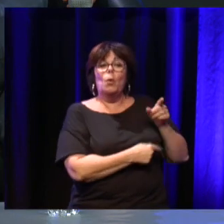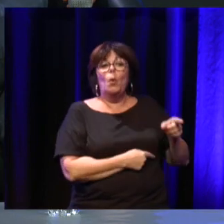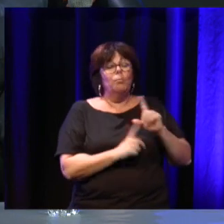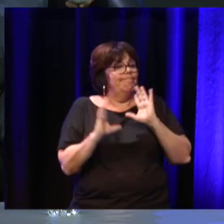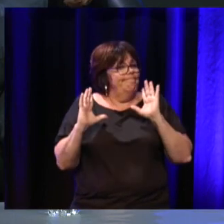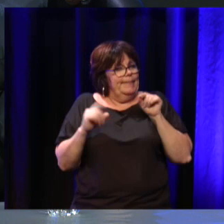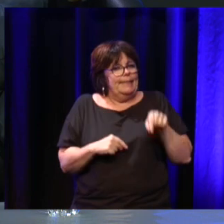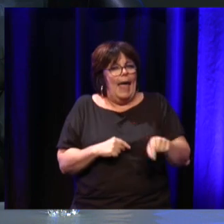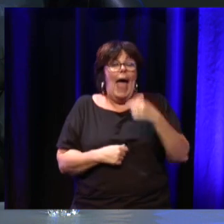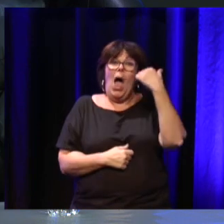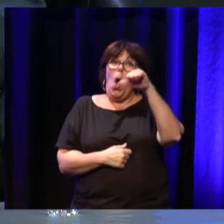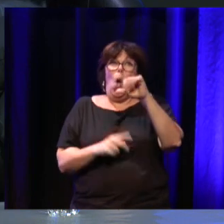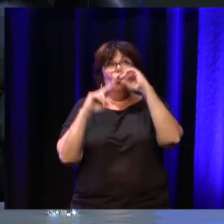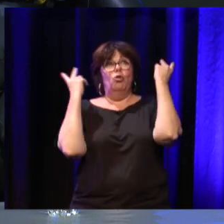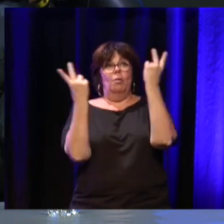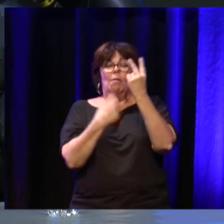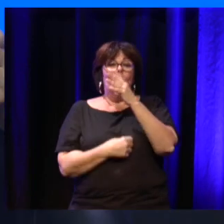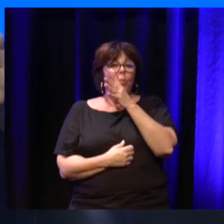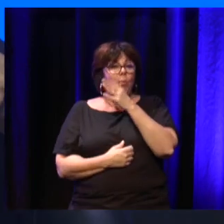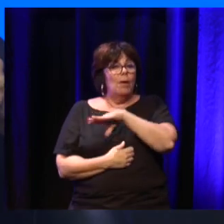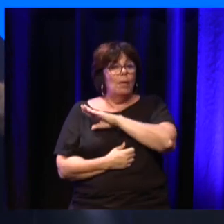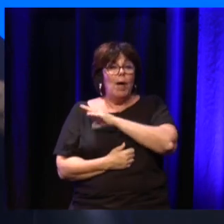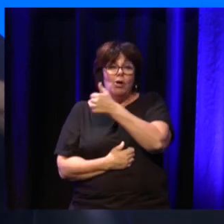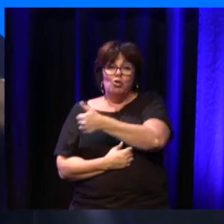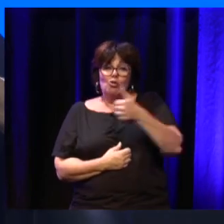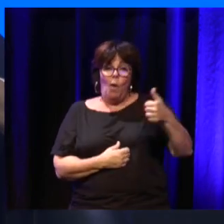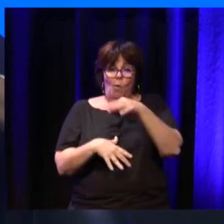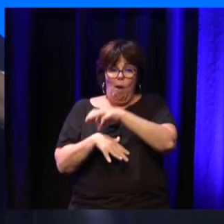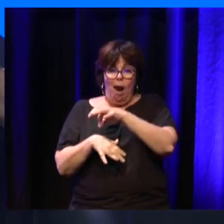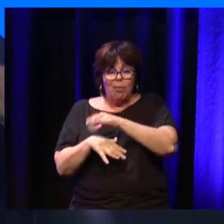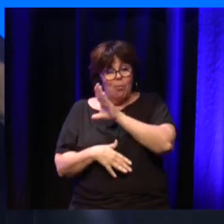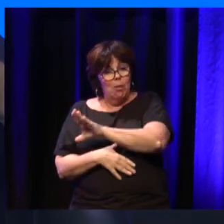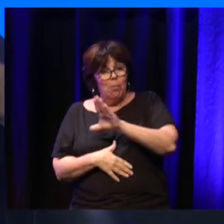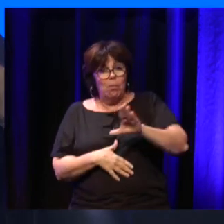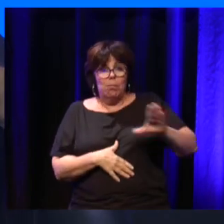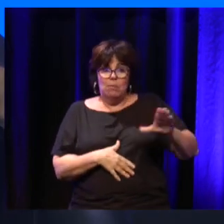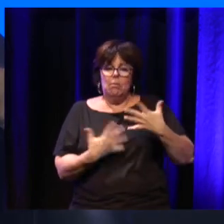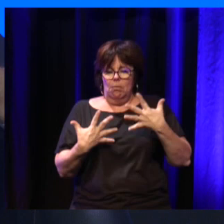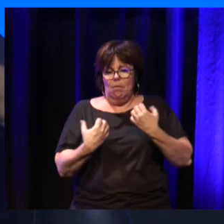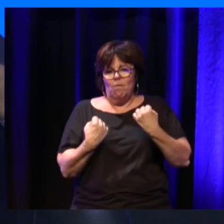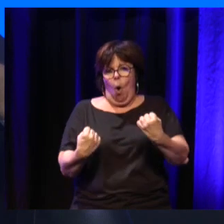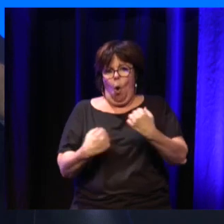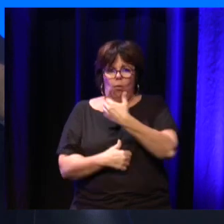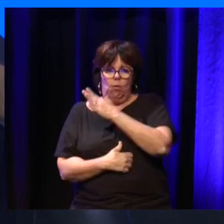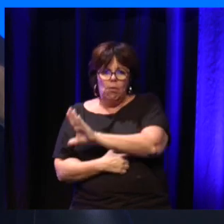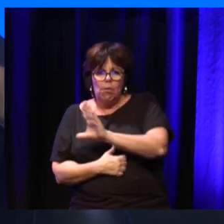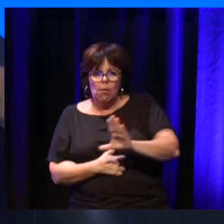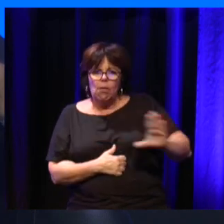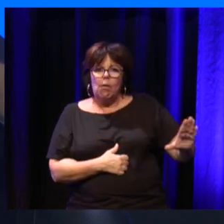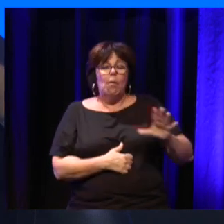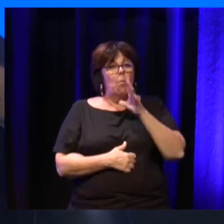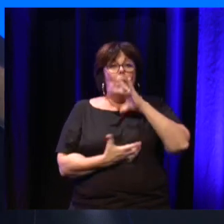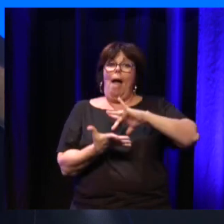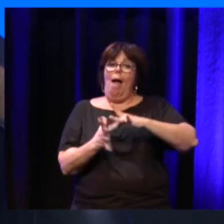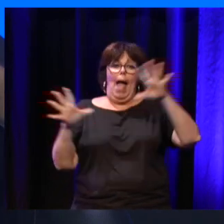maladie parce qu'elles ont toutes des spécificités fort différentes et donc là, on essaie de faire des choses comme on va, par exemple, on a